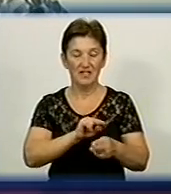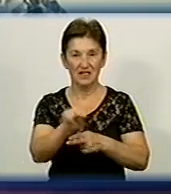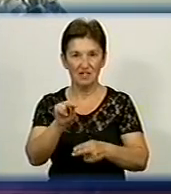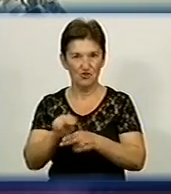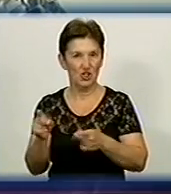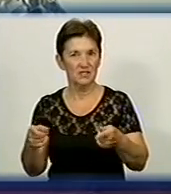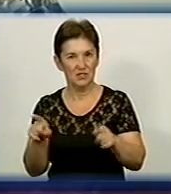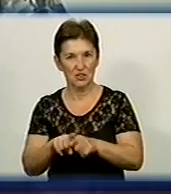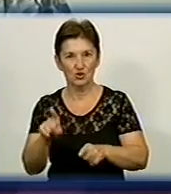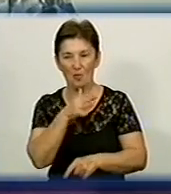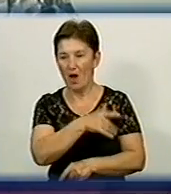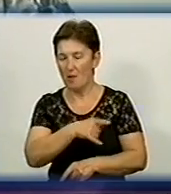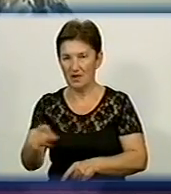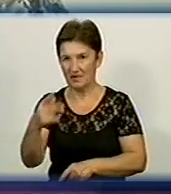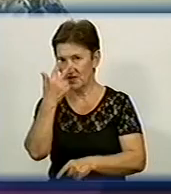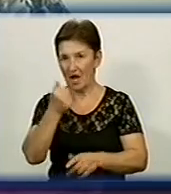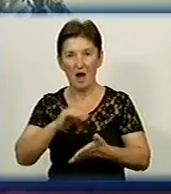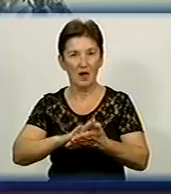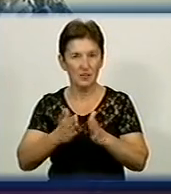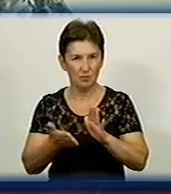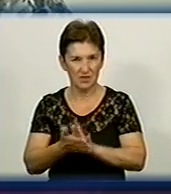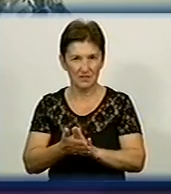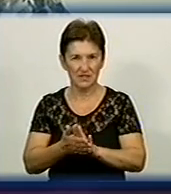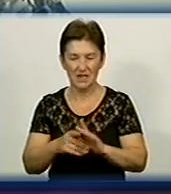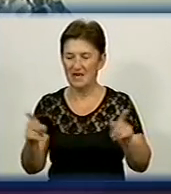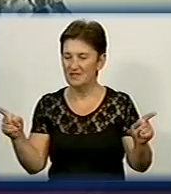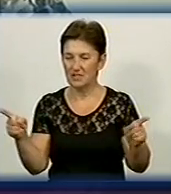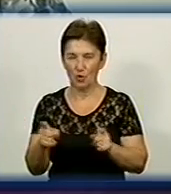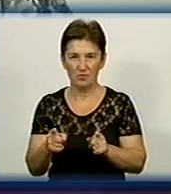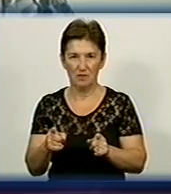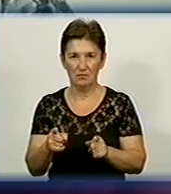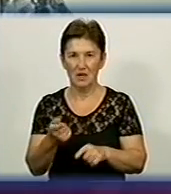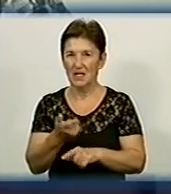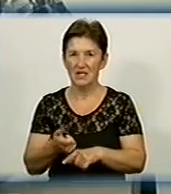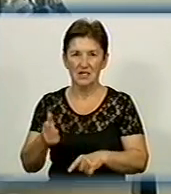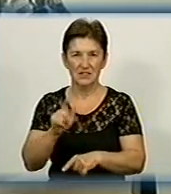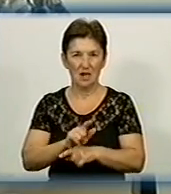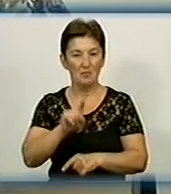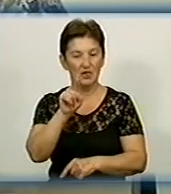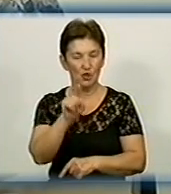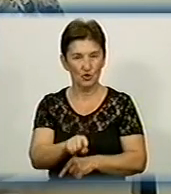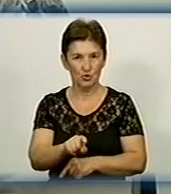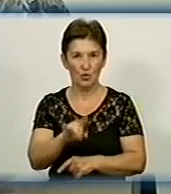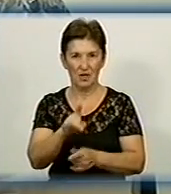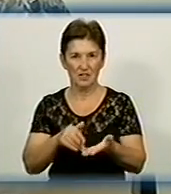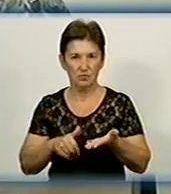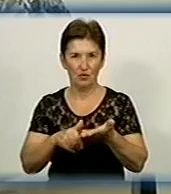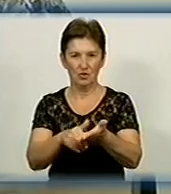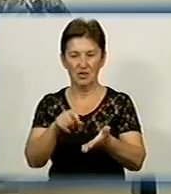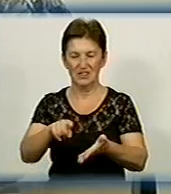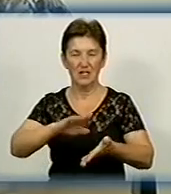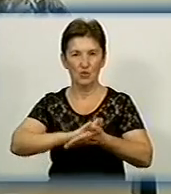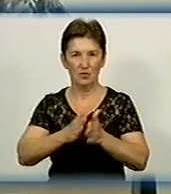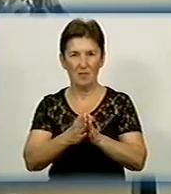Піод виробничої адаптації випускника нашого звести до мінімуму. от саме до цього і спонукає цей меморандум. Тобто